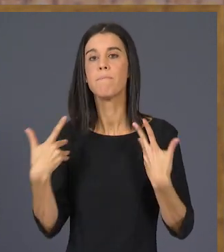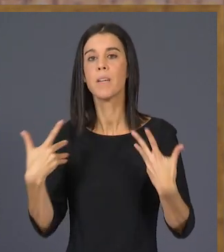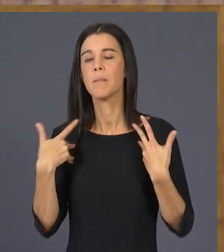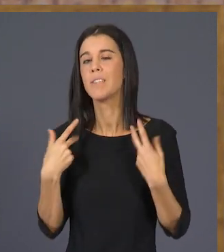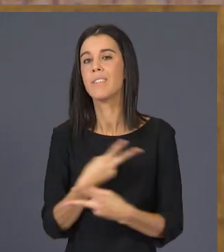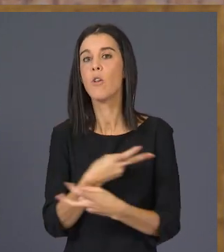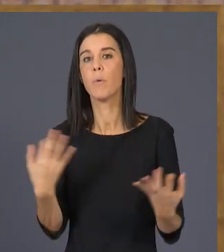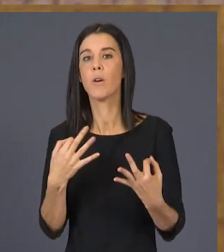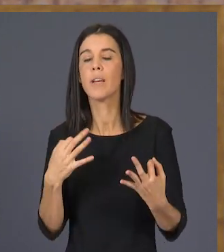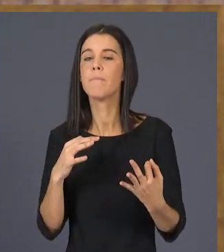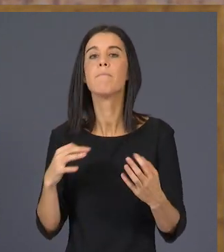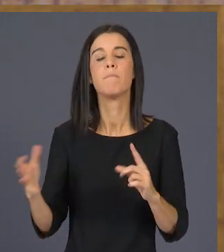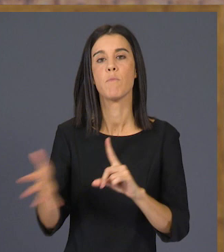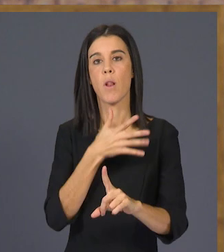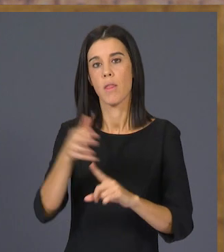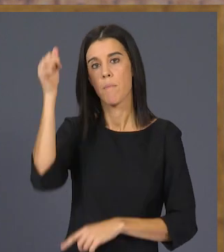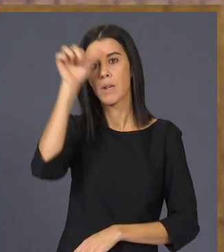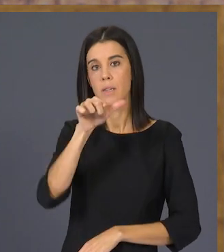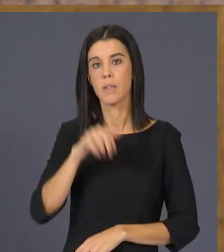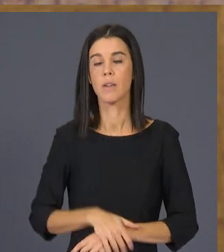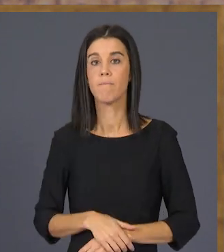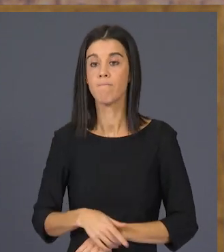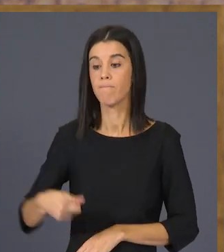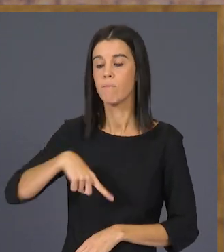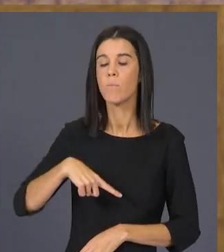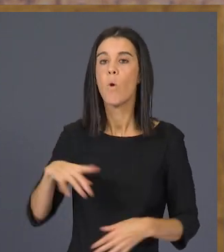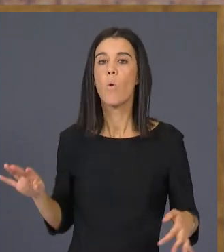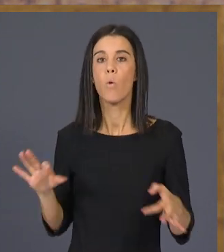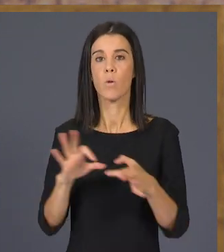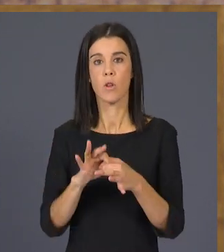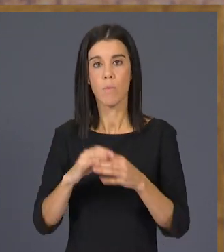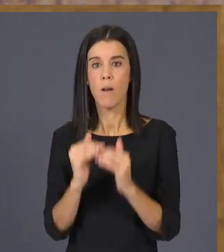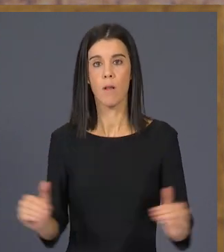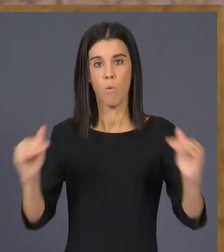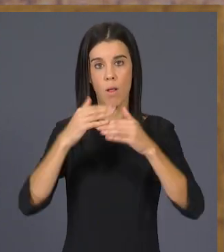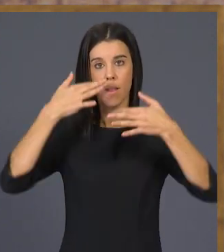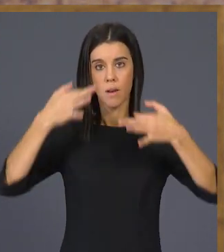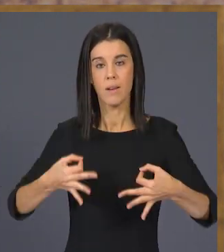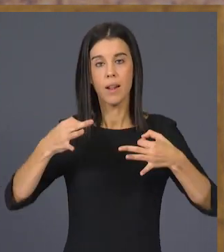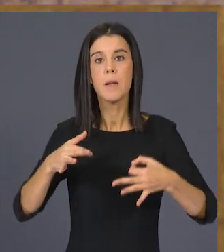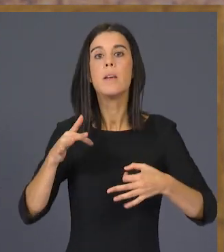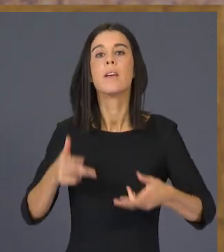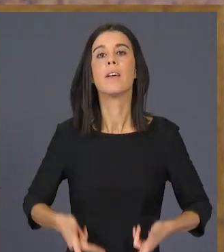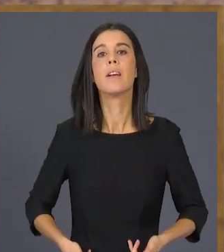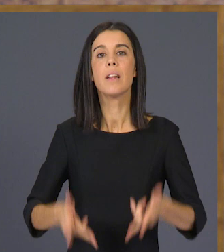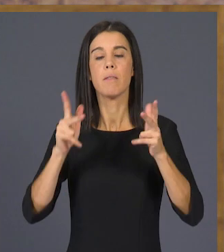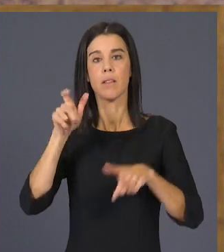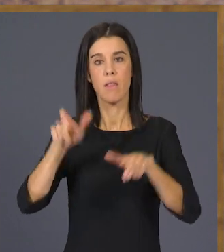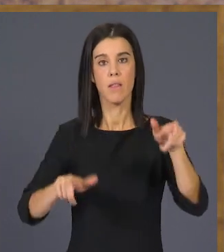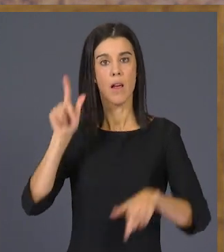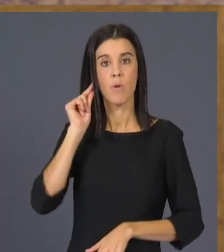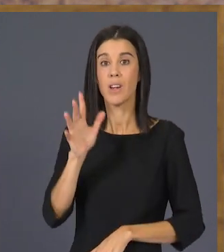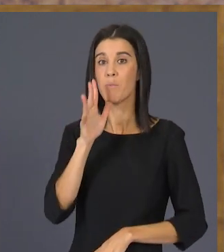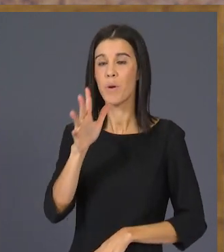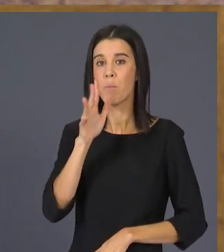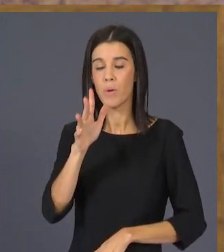violència masclista. Hem d'estar units per la igualtat real i la llibertat de les dones perquè